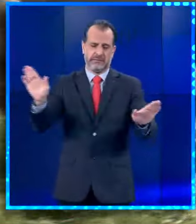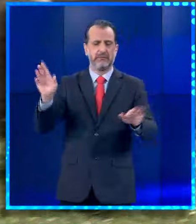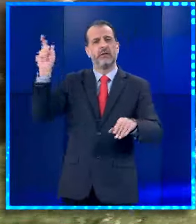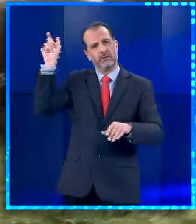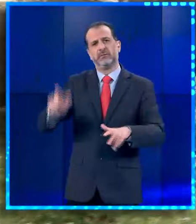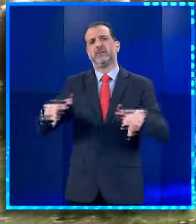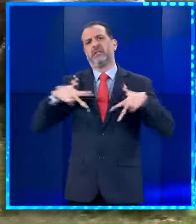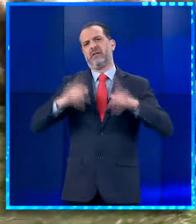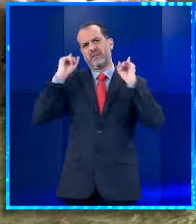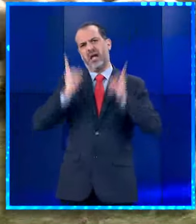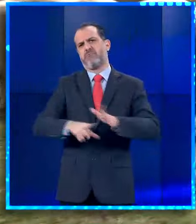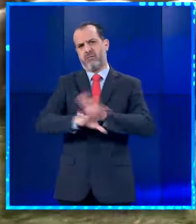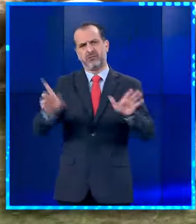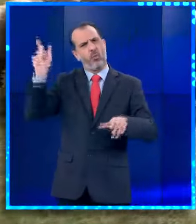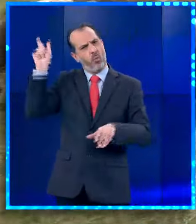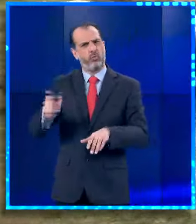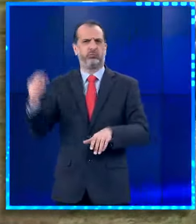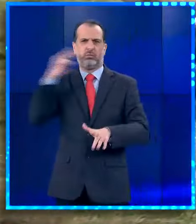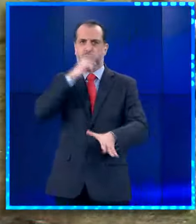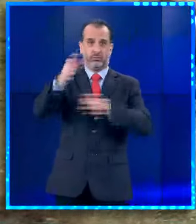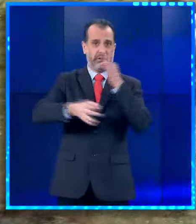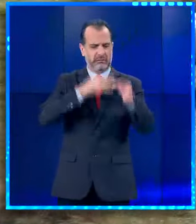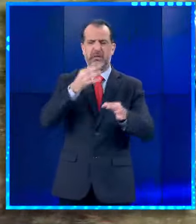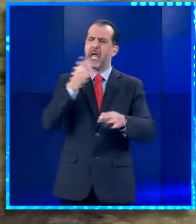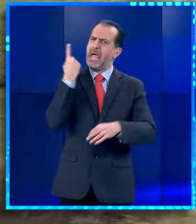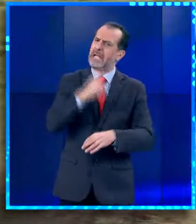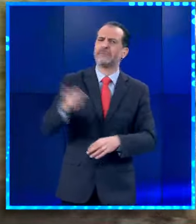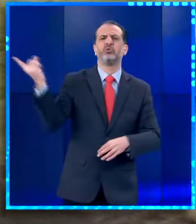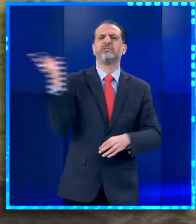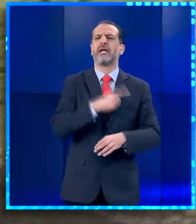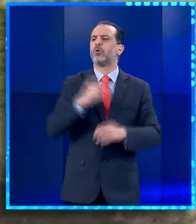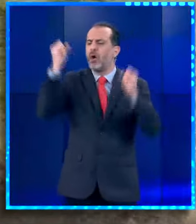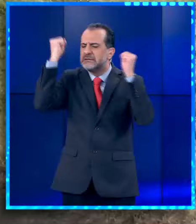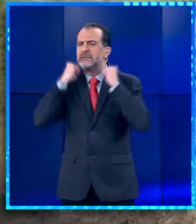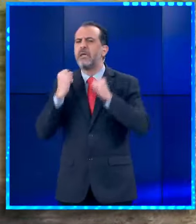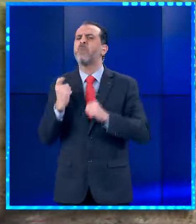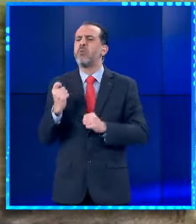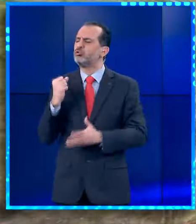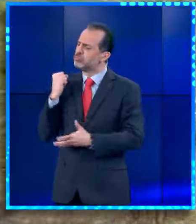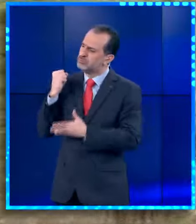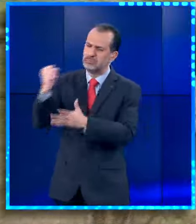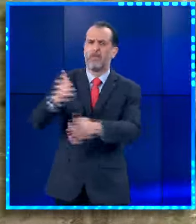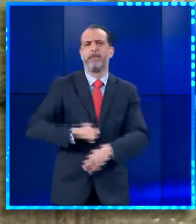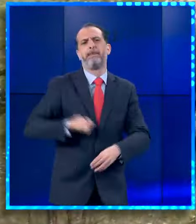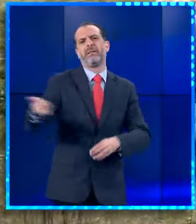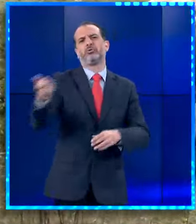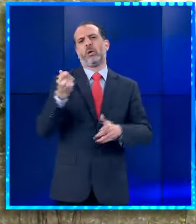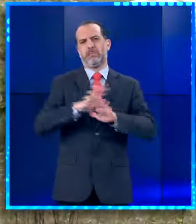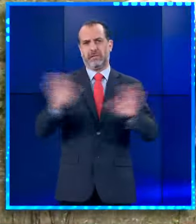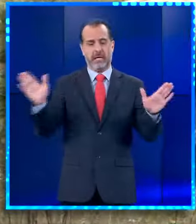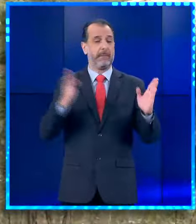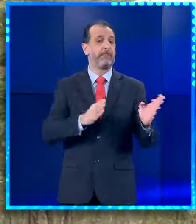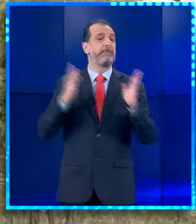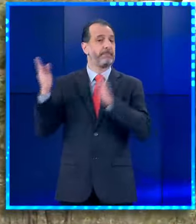αναρτησή του αναφέρθηκε στο πρόβλημα και τόνισε ότι θα χρηματοδοτηθεί στο 100% η απόλυα του ζωικού κεφαλαίου. Την ίδια